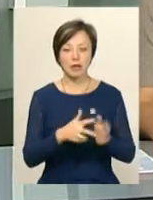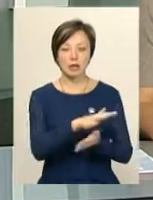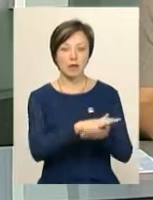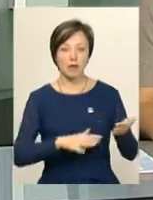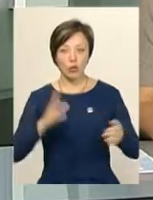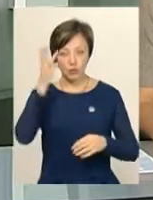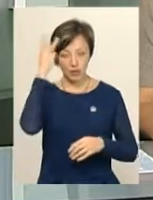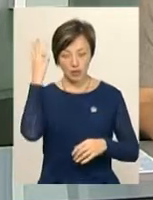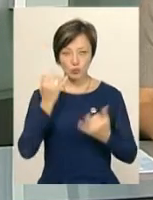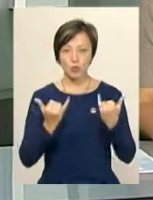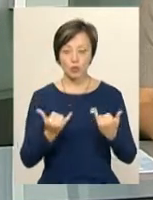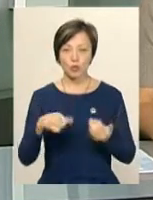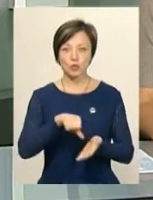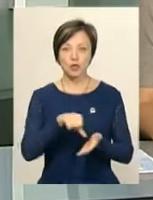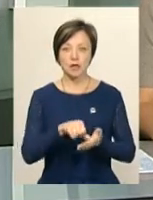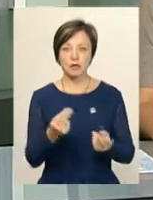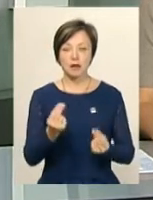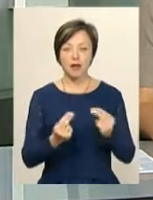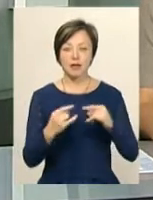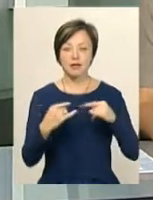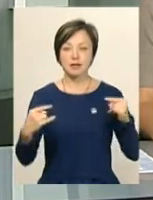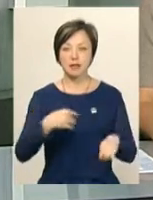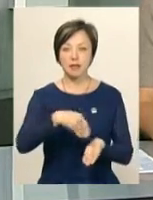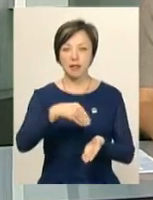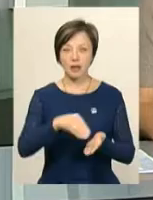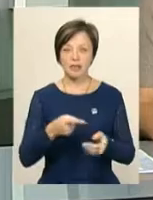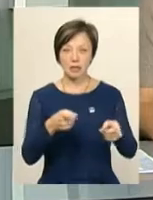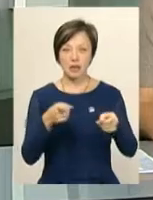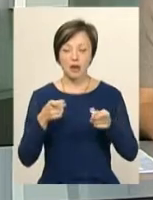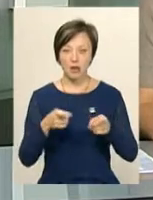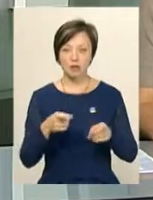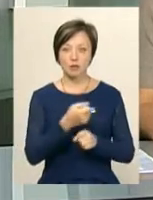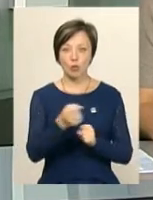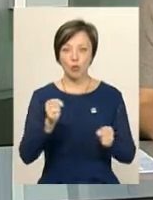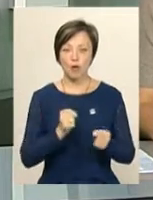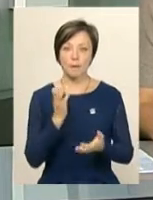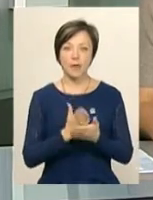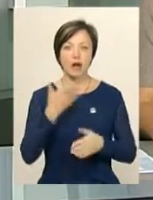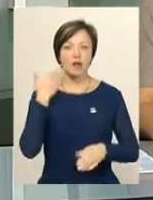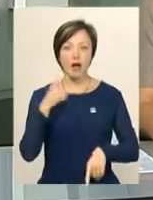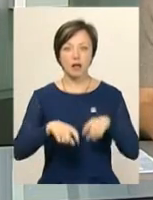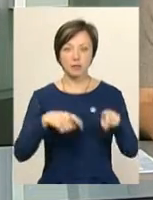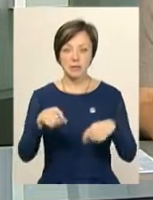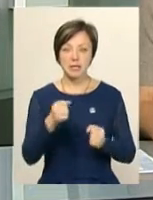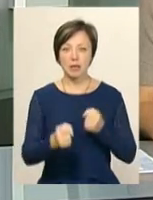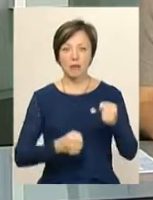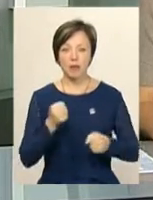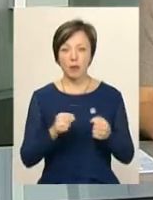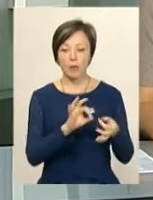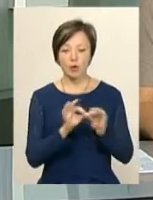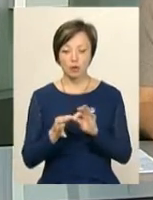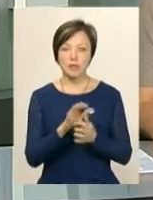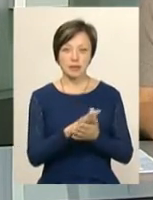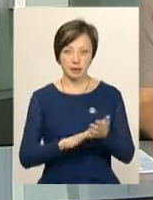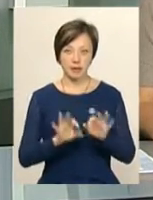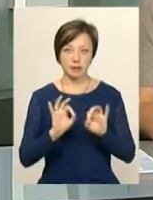у Хмельницькому. Сьогодні учасники грали у настільний теніс, стріляли з табельної зброї та мали легкоатлантичні забіги. Подробиці